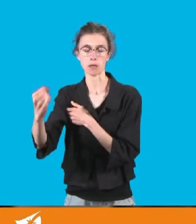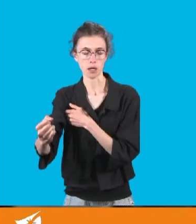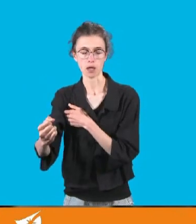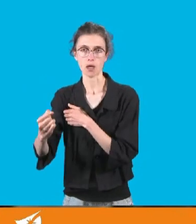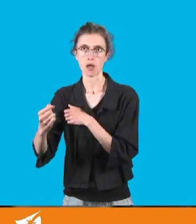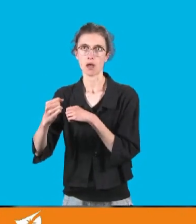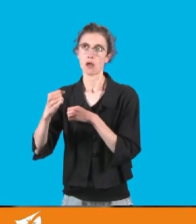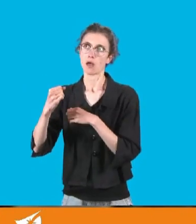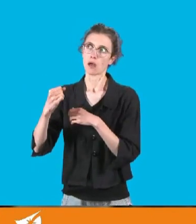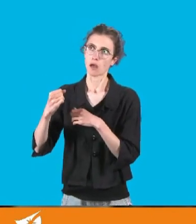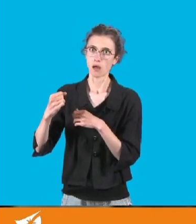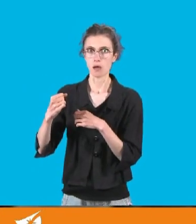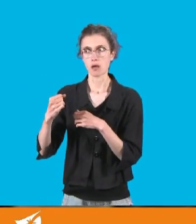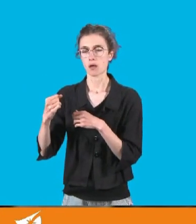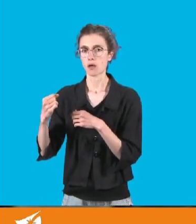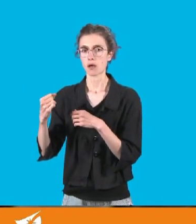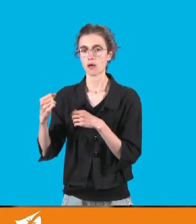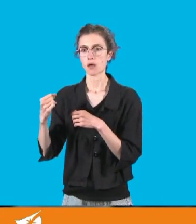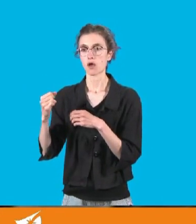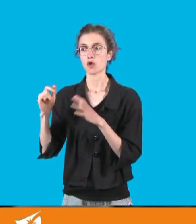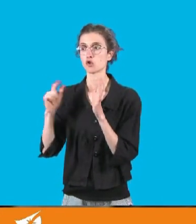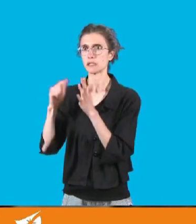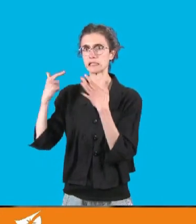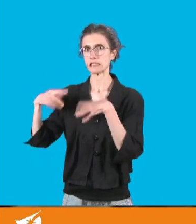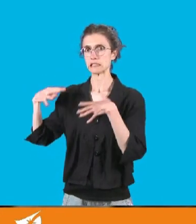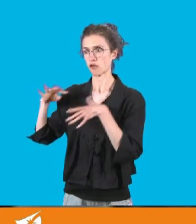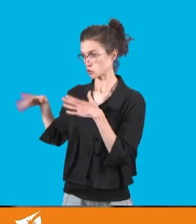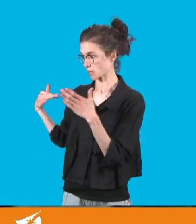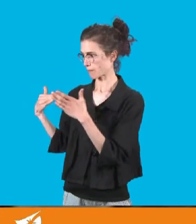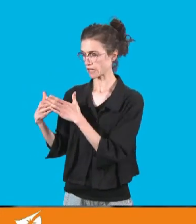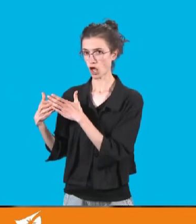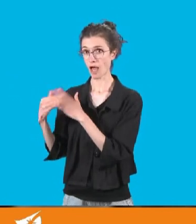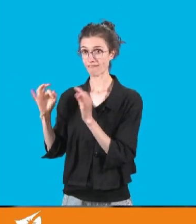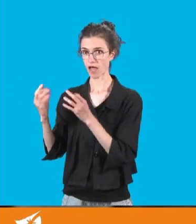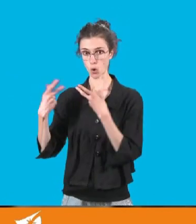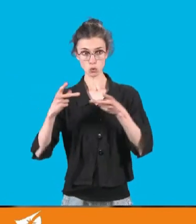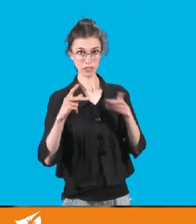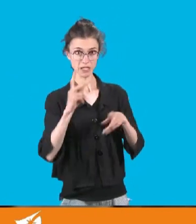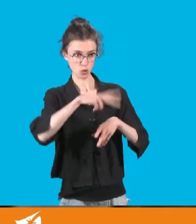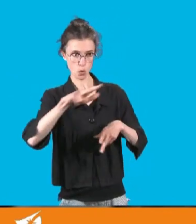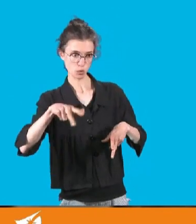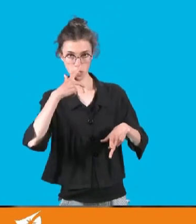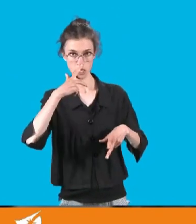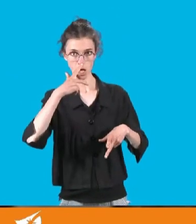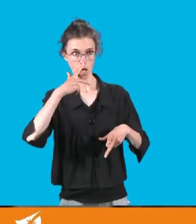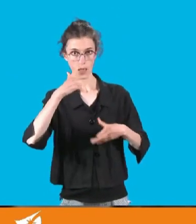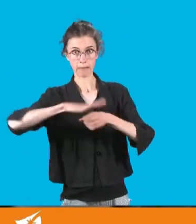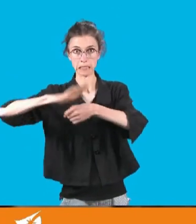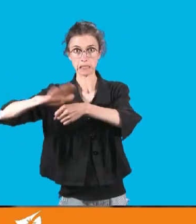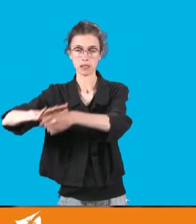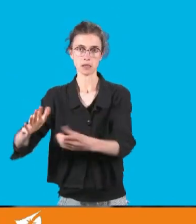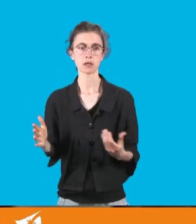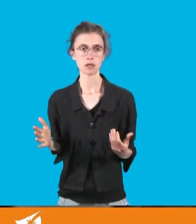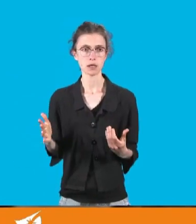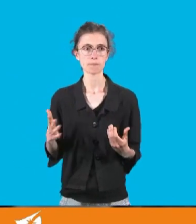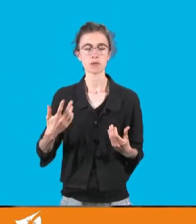2019. Nous n'arrivons pas à satisfaire la demande générée par les soldes